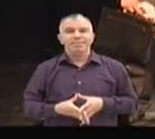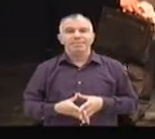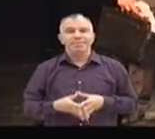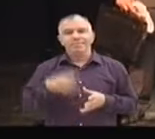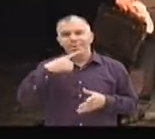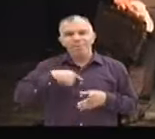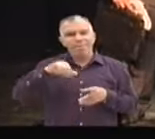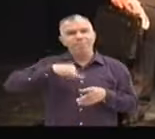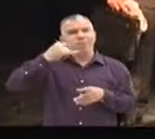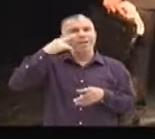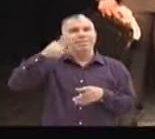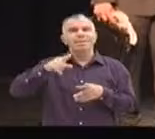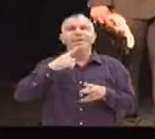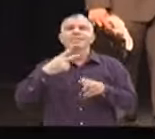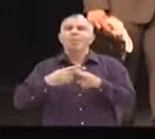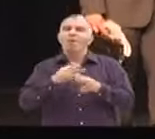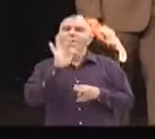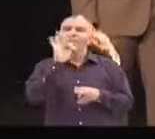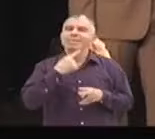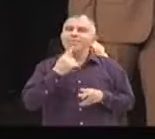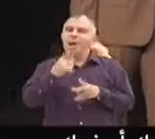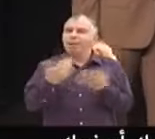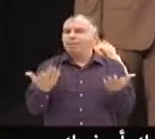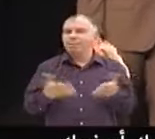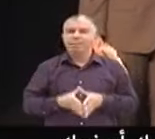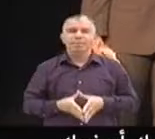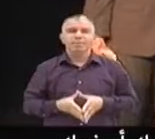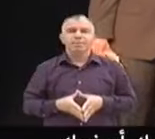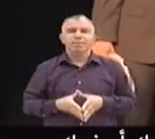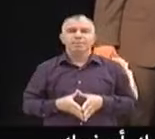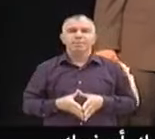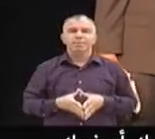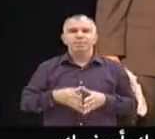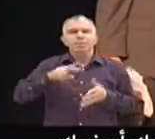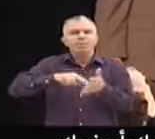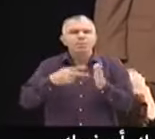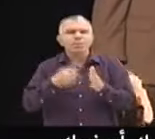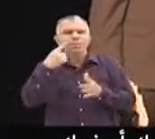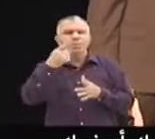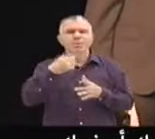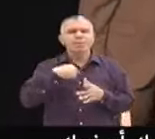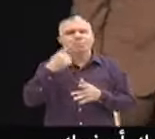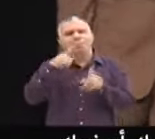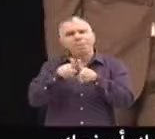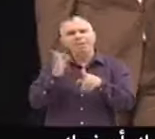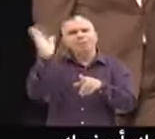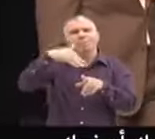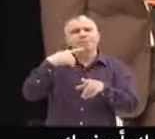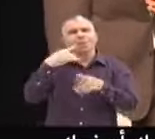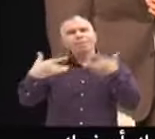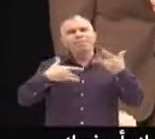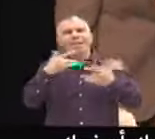C'est mon petit, Fatima, on était au baileux ensemble. Souviens-toi, te voyais, je te mettais le temps.